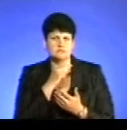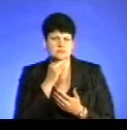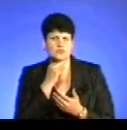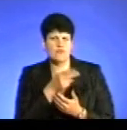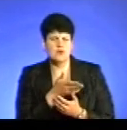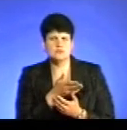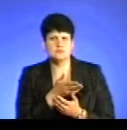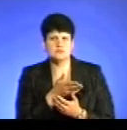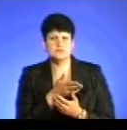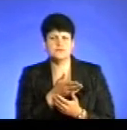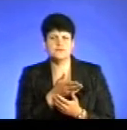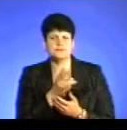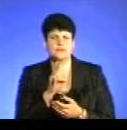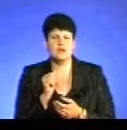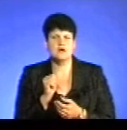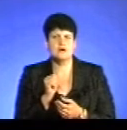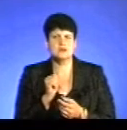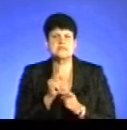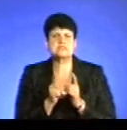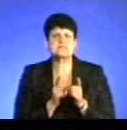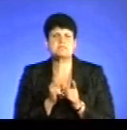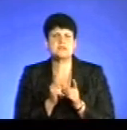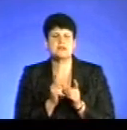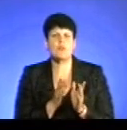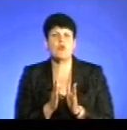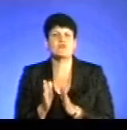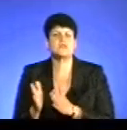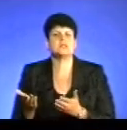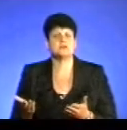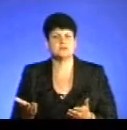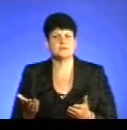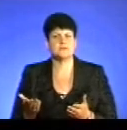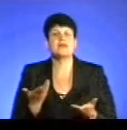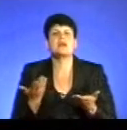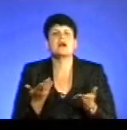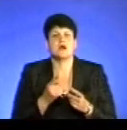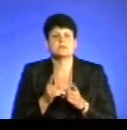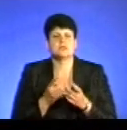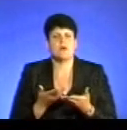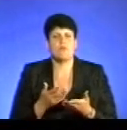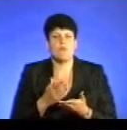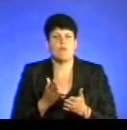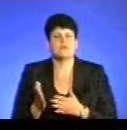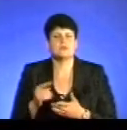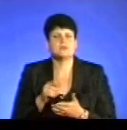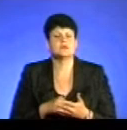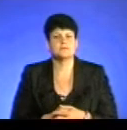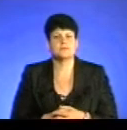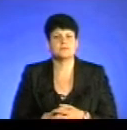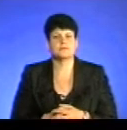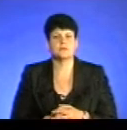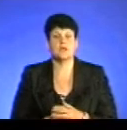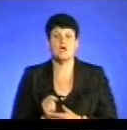якісь зміни поведінки. Яка саме є зміна поведінки? Значить, вони,